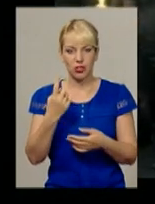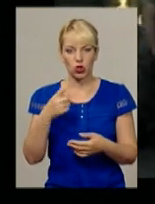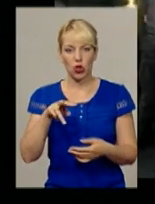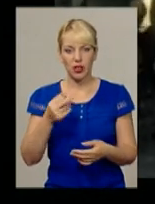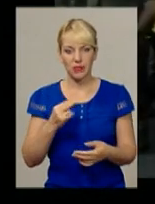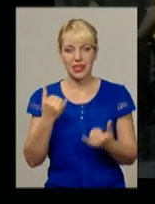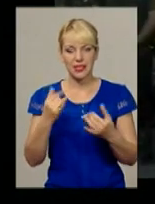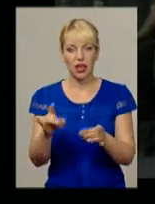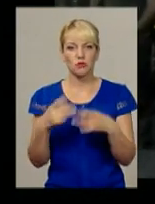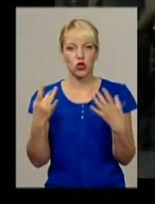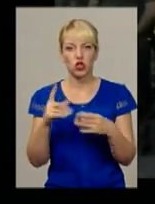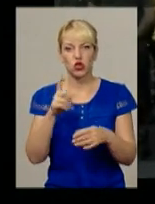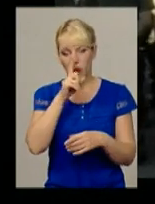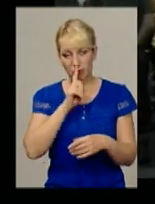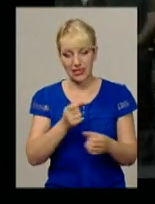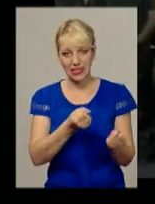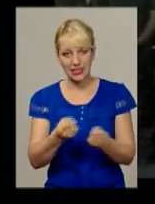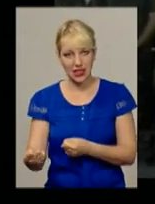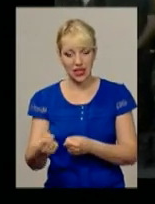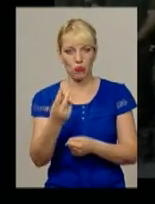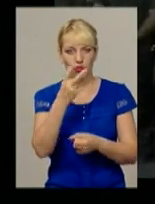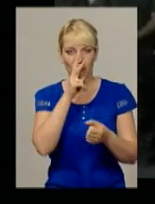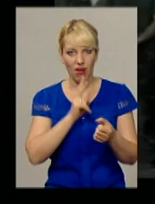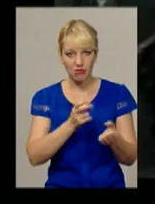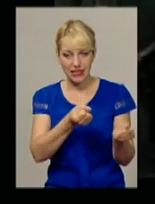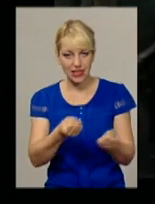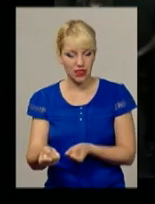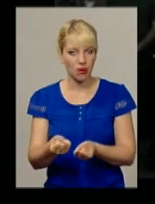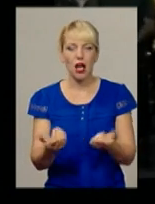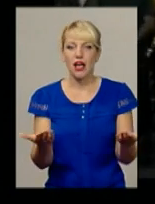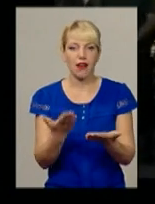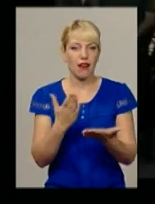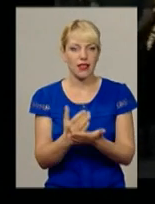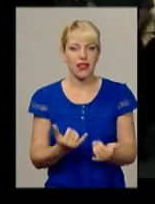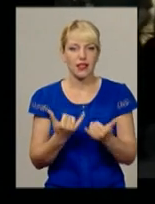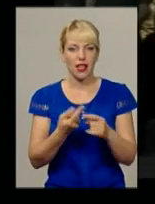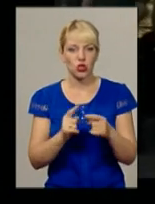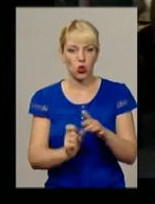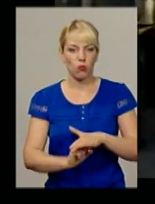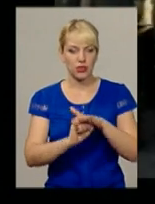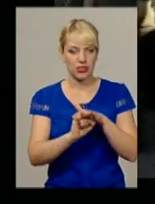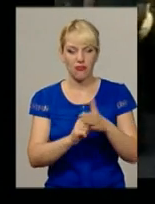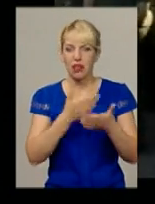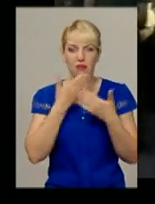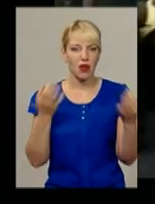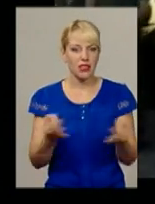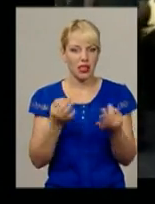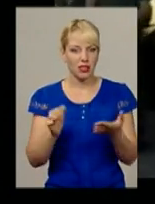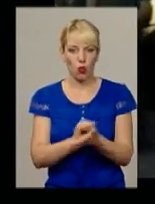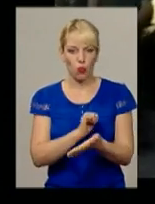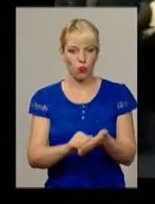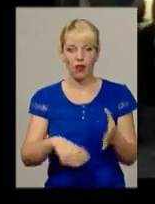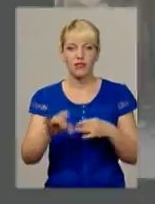Зараз вже нам поясняють, на місяць нас затримують, на два нас затримують. Яка для цього є підстава? Ніякої бумаги немає, нічого немає, все